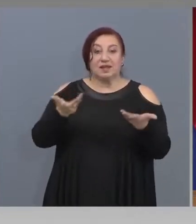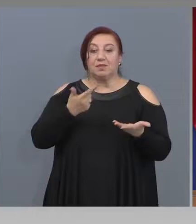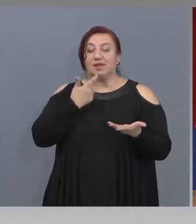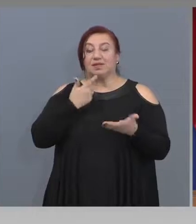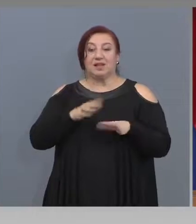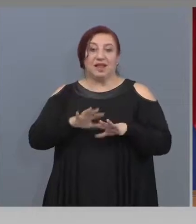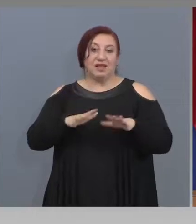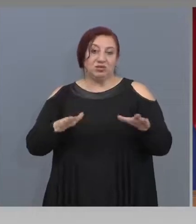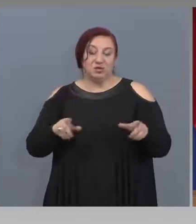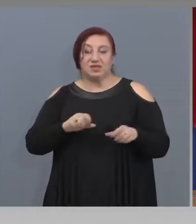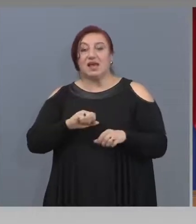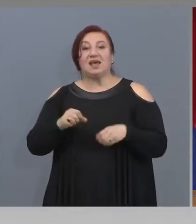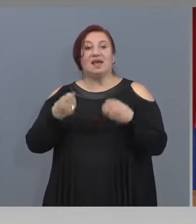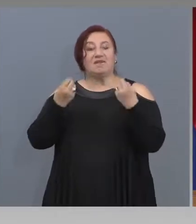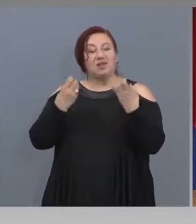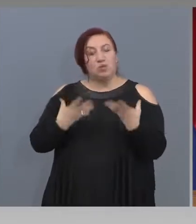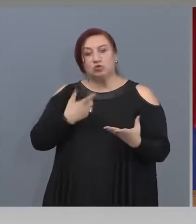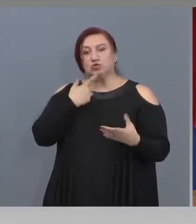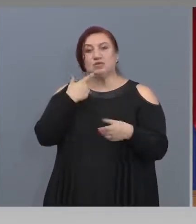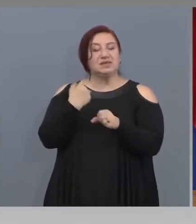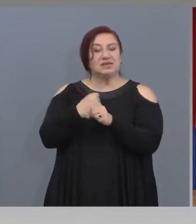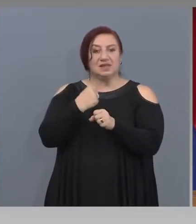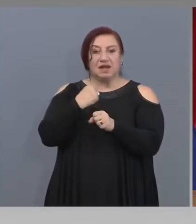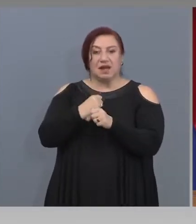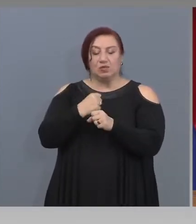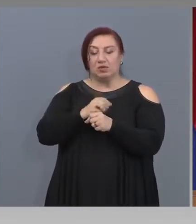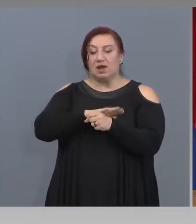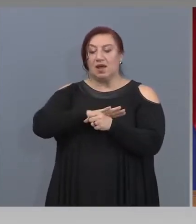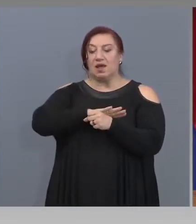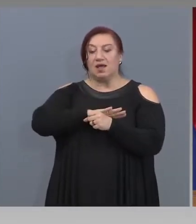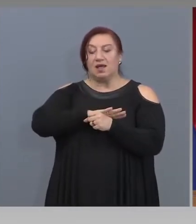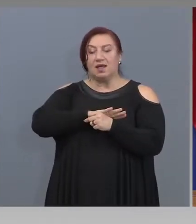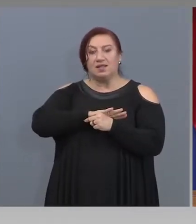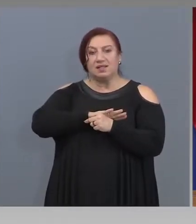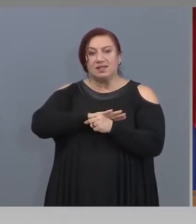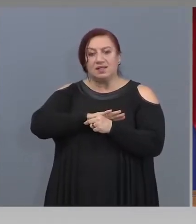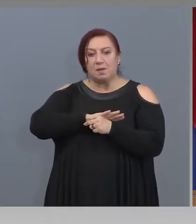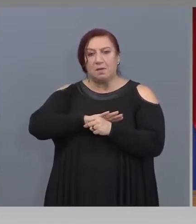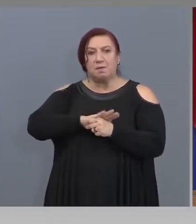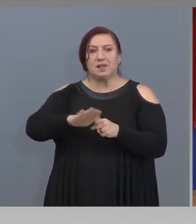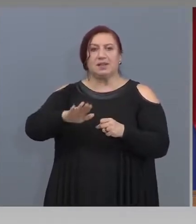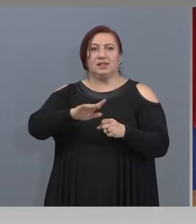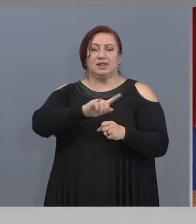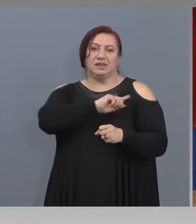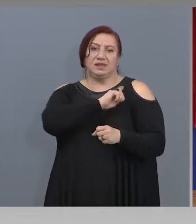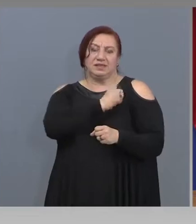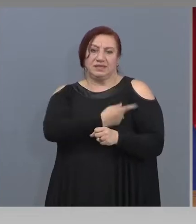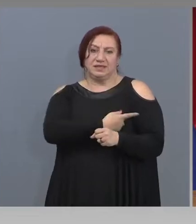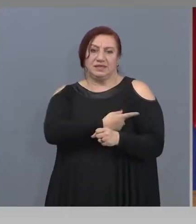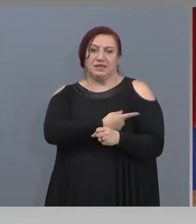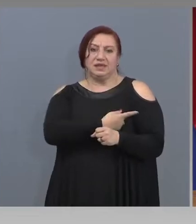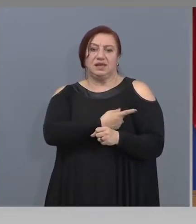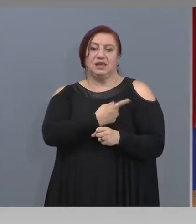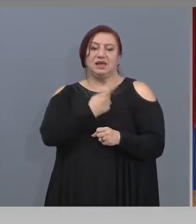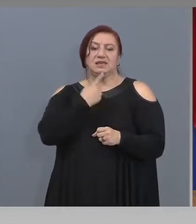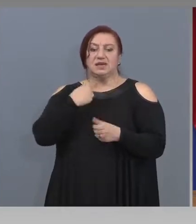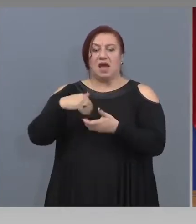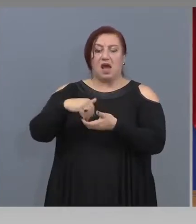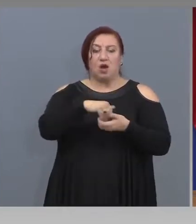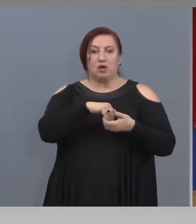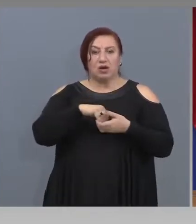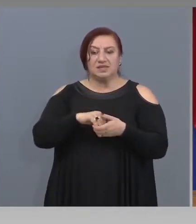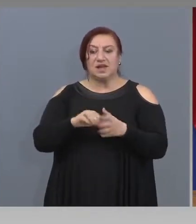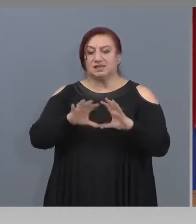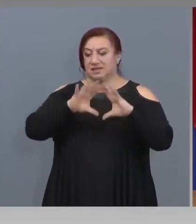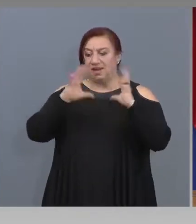ситуацията и възможностите за работа на пълна силия, на организациите в сферата на